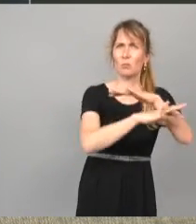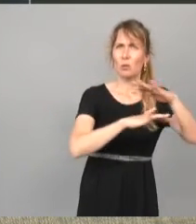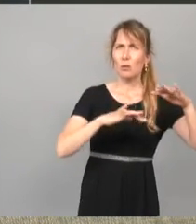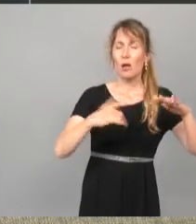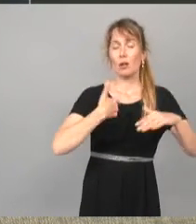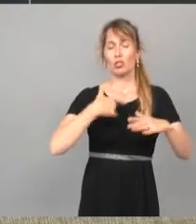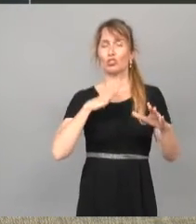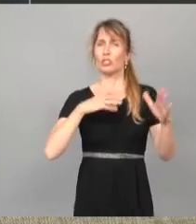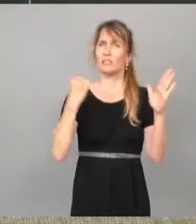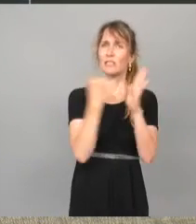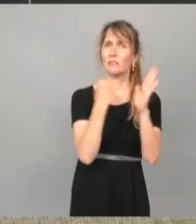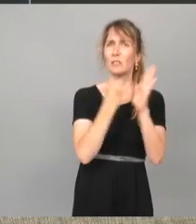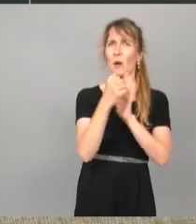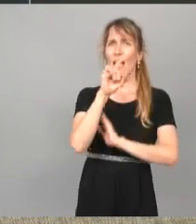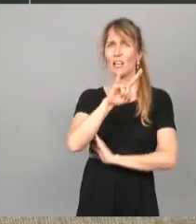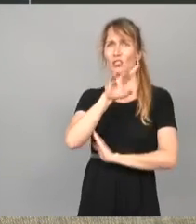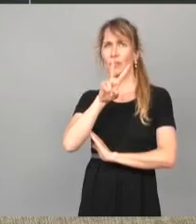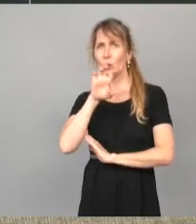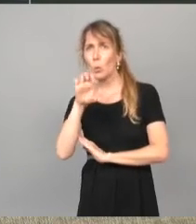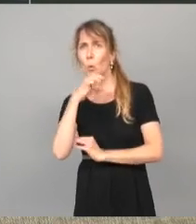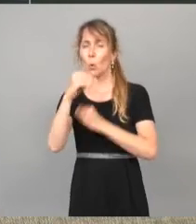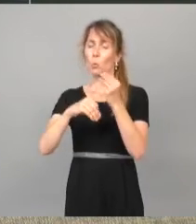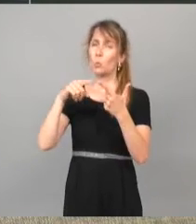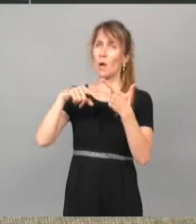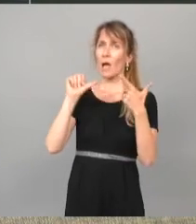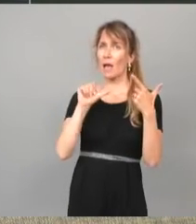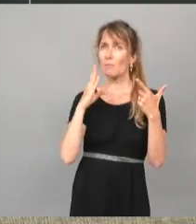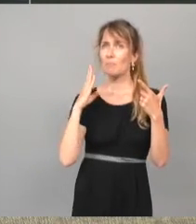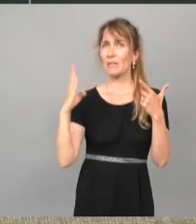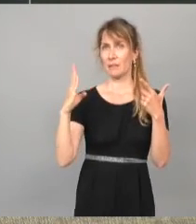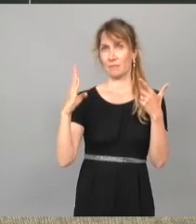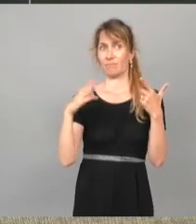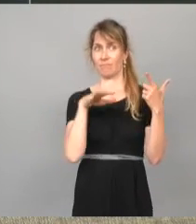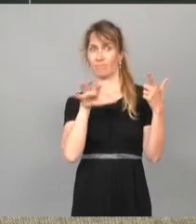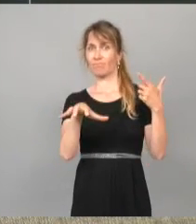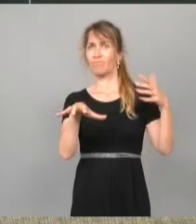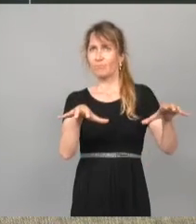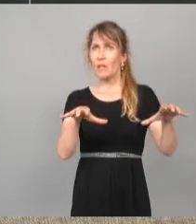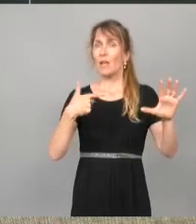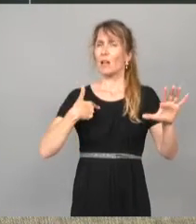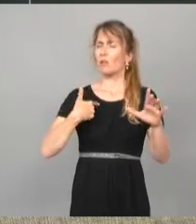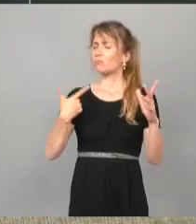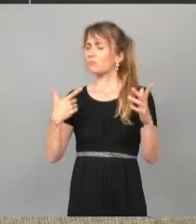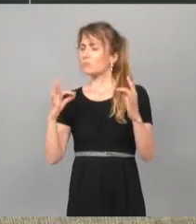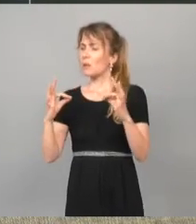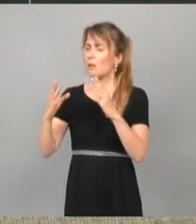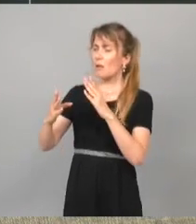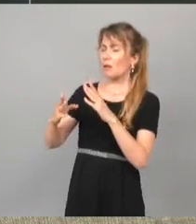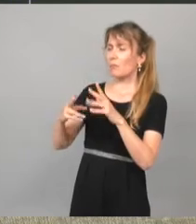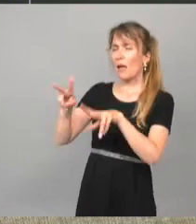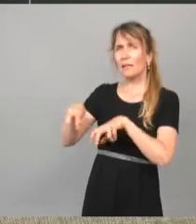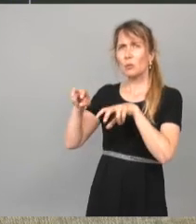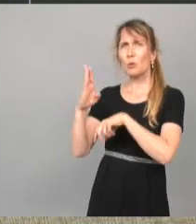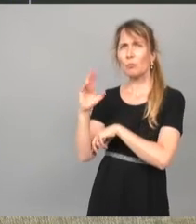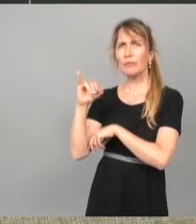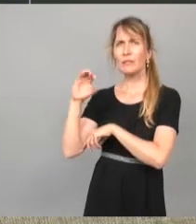HVE, mais aussi de certification AB dans les niveaux les plus élevés. Donc, la notion de biologie, d'agriculture biologique, n pas effacée, en